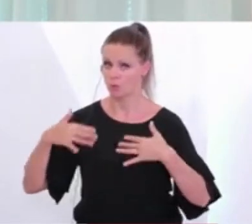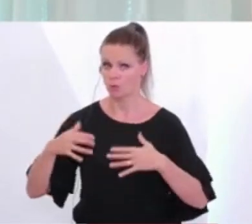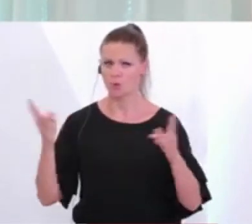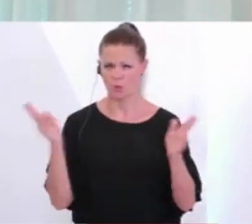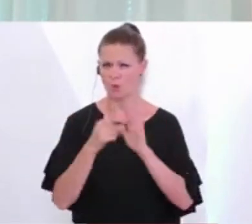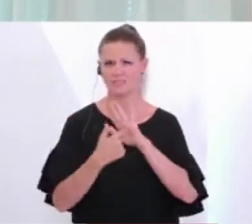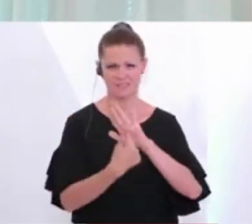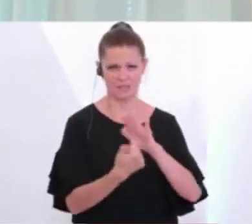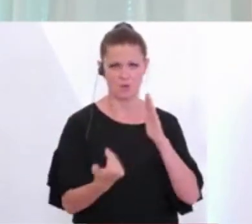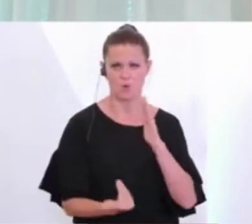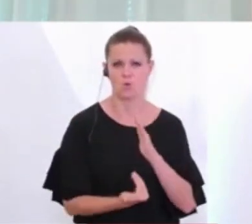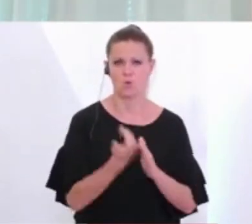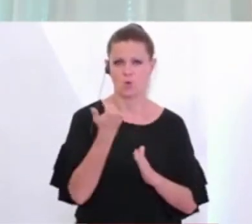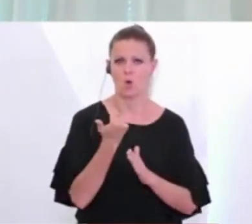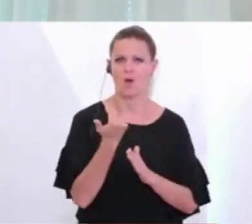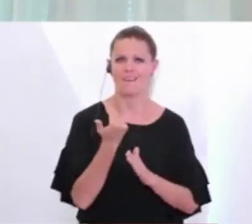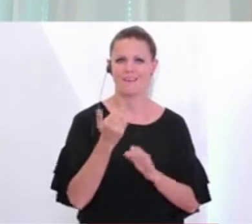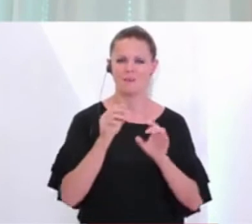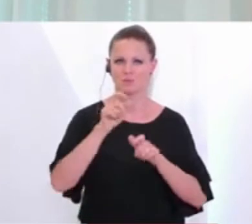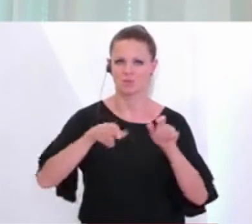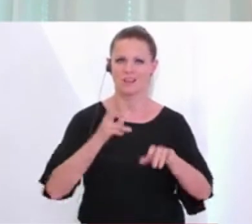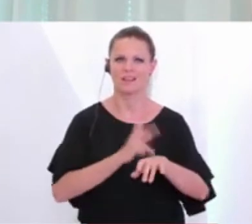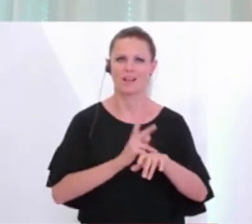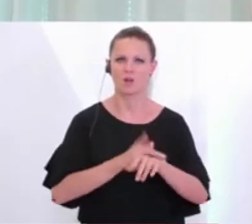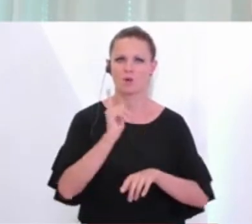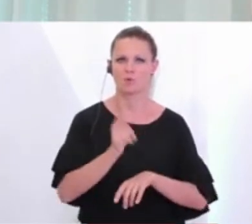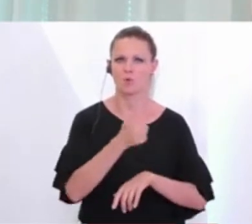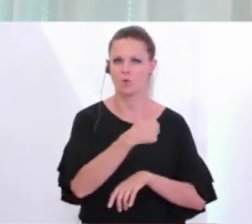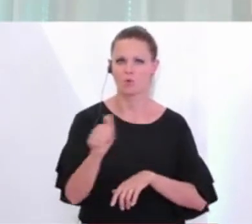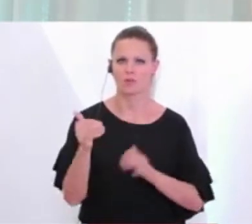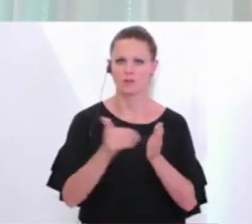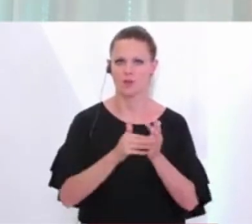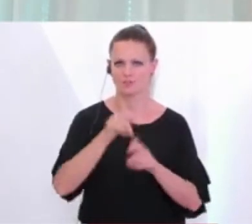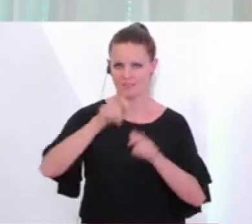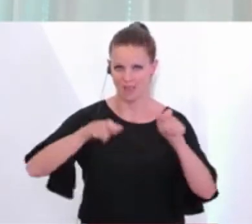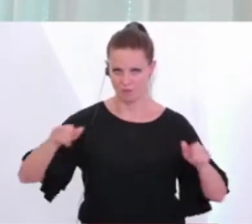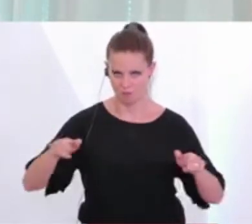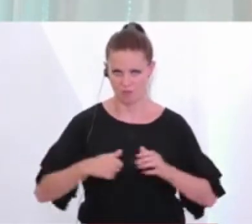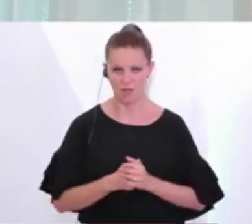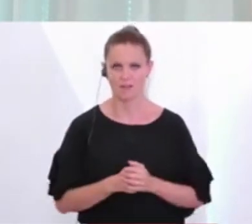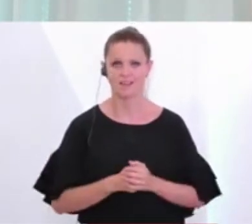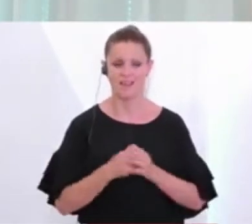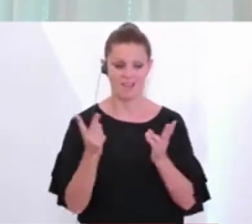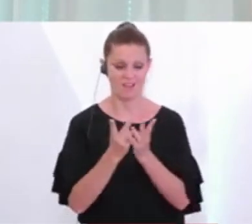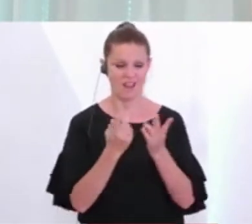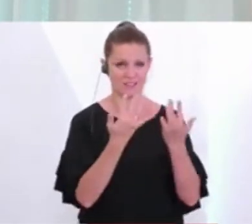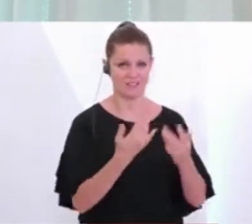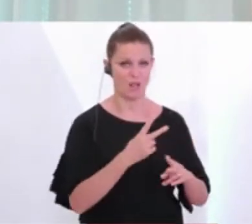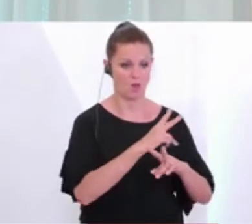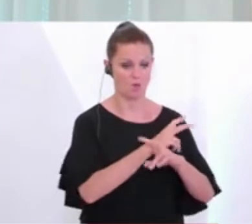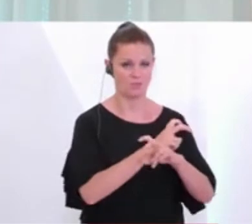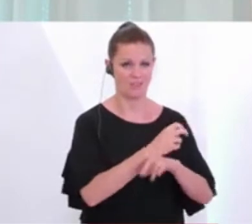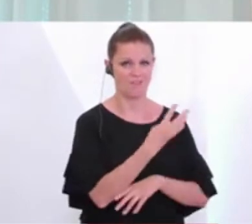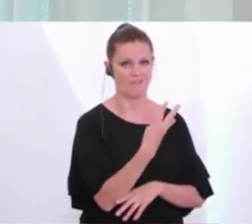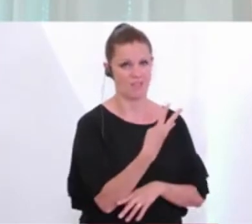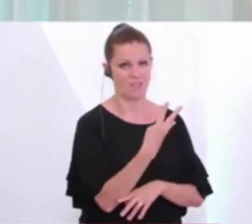kurz die Neuerkrankten pro 100.000 Einwohner in den vergangenen sieben Tagen. Die Vergleichszahl für Österreich liegt bei